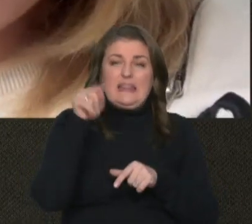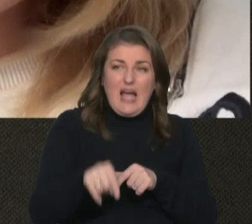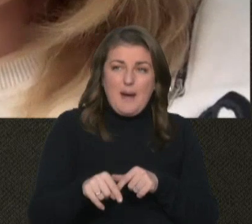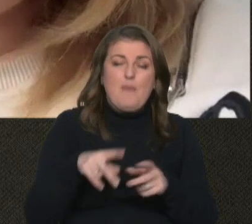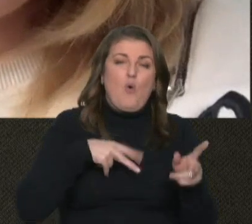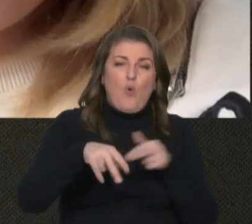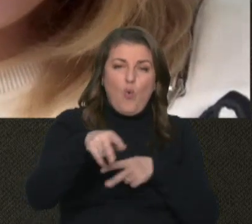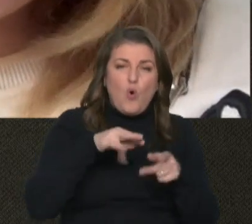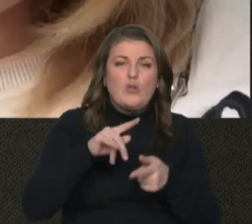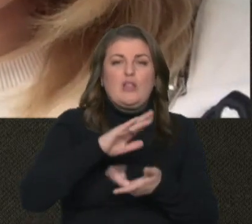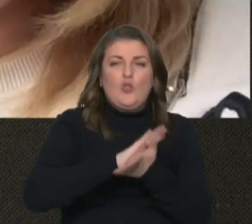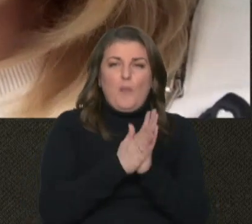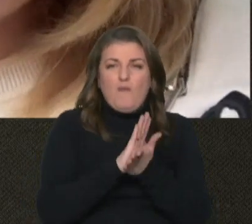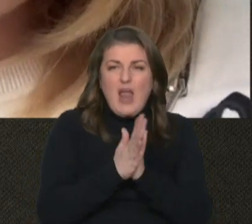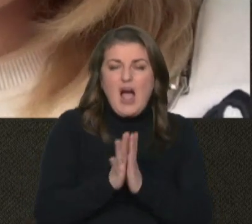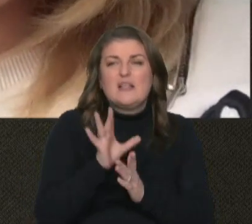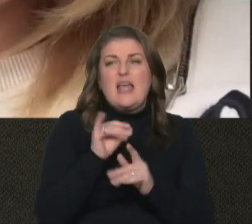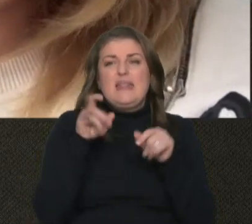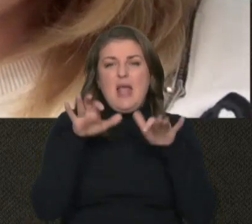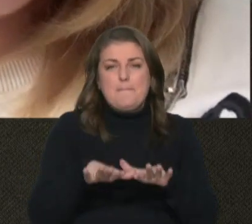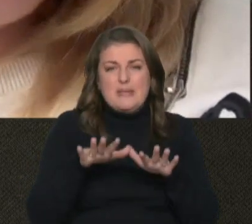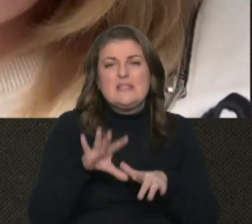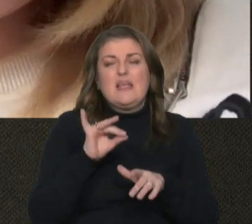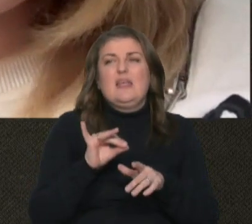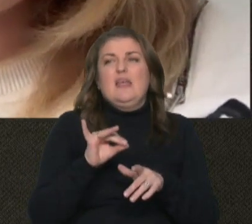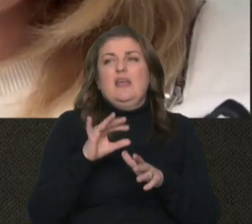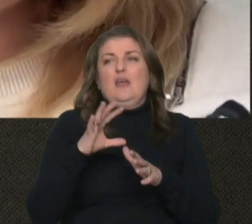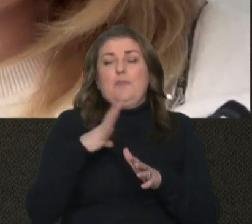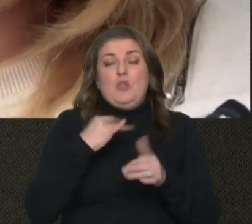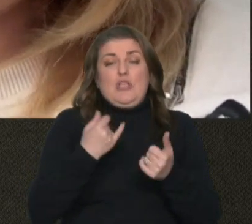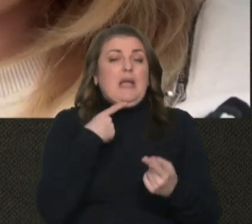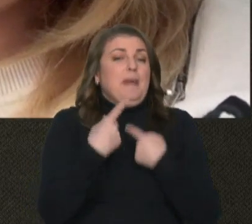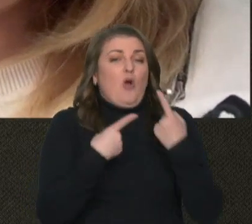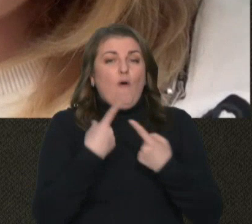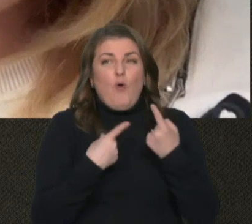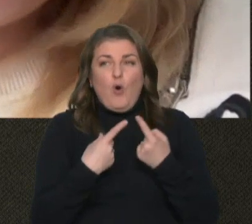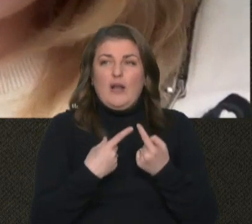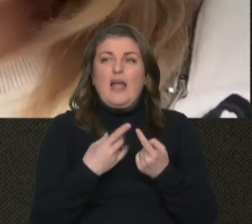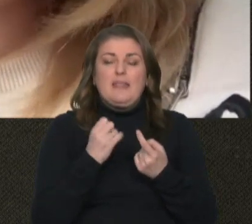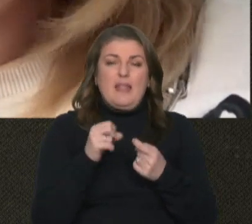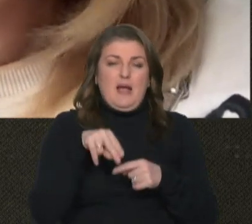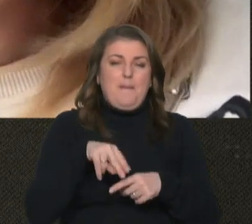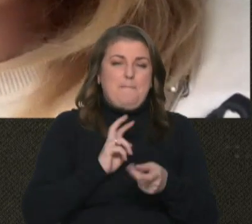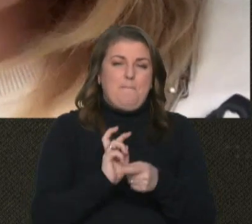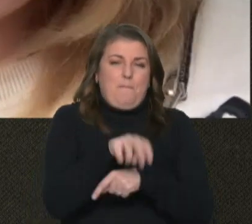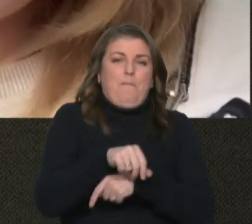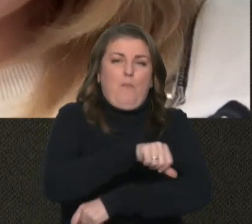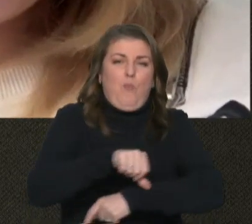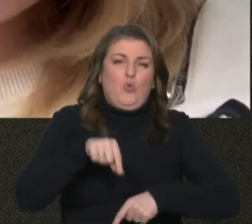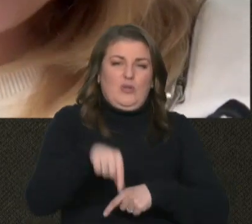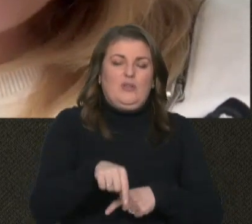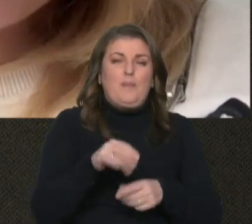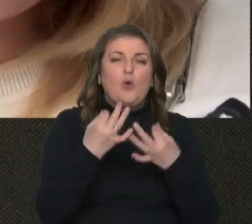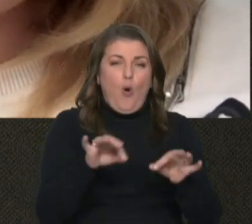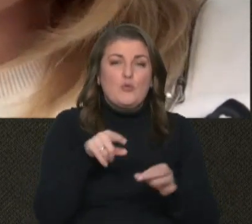ходять і домовляються, і на місці. І були зараз переговори на пункті пропуску з